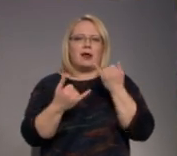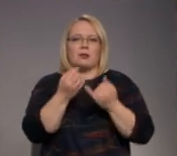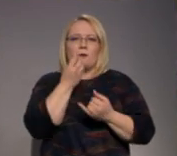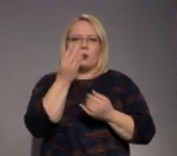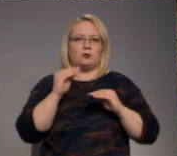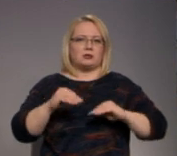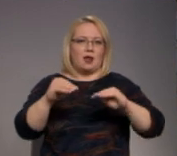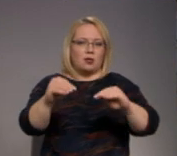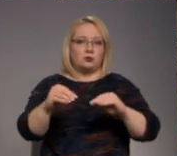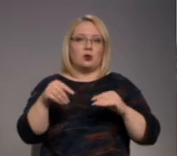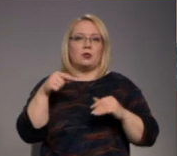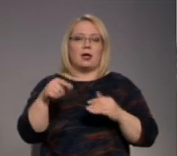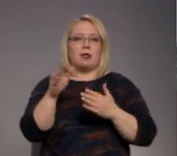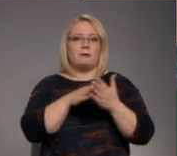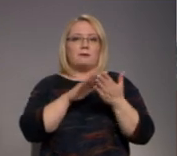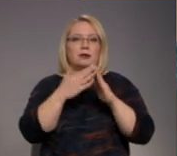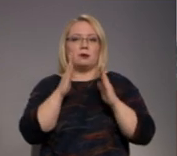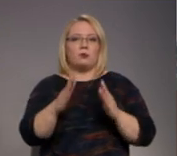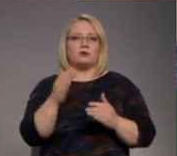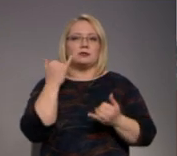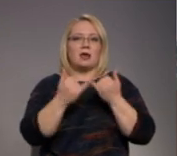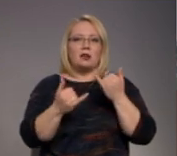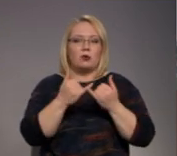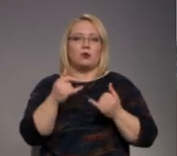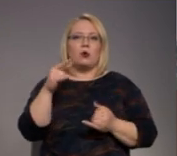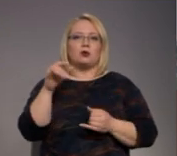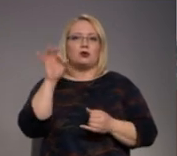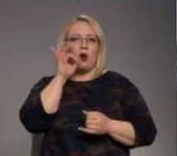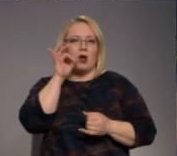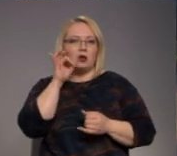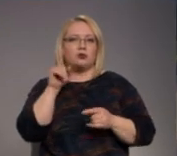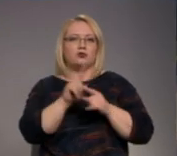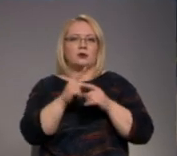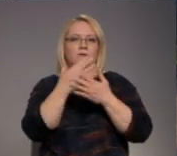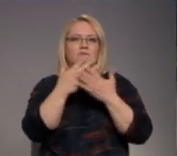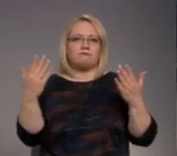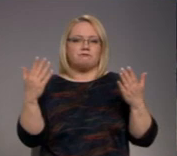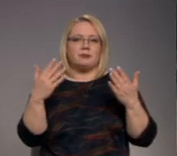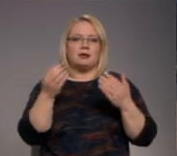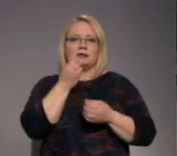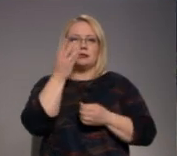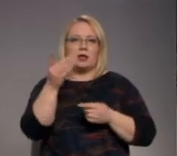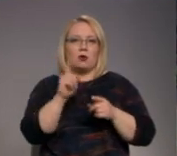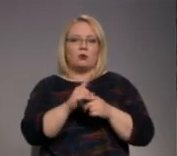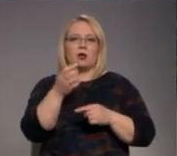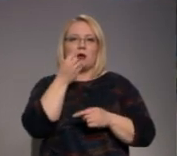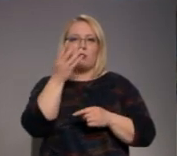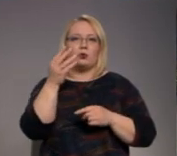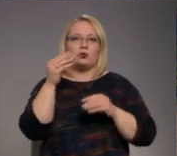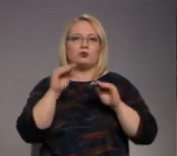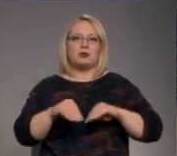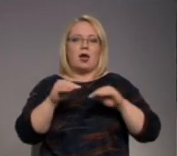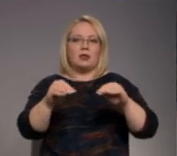Šogad pilsēt krāsosies dzeltanos, oranžos un sarkanīgos ziedu toņos. Šodien mēs vienkārši atklājām puķu stādīšanu ar